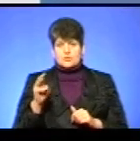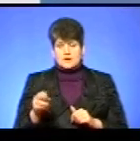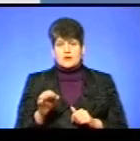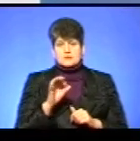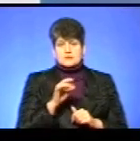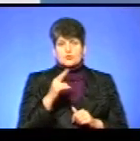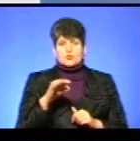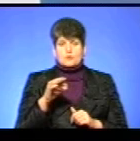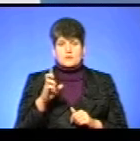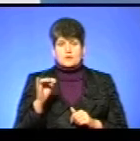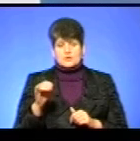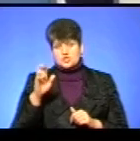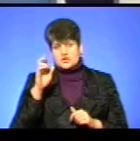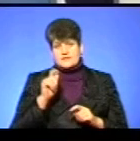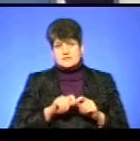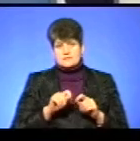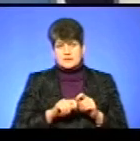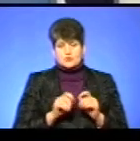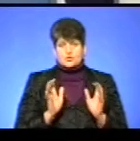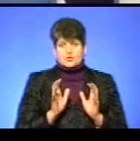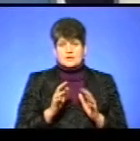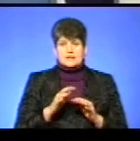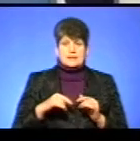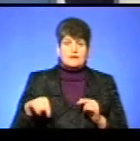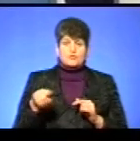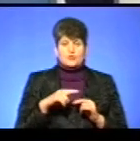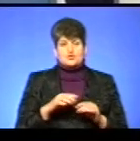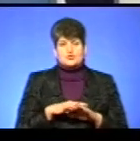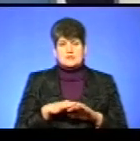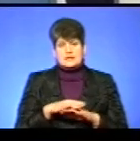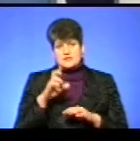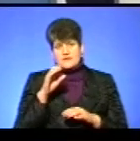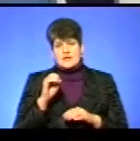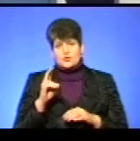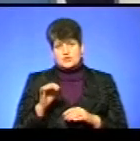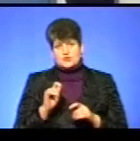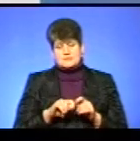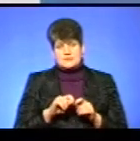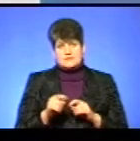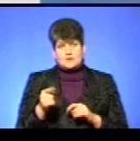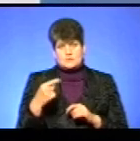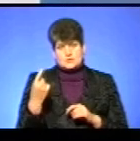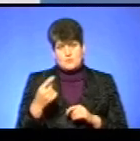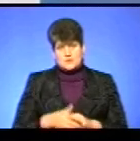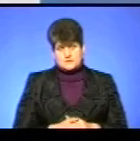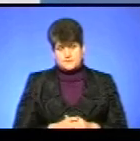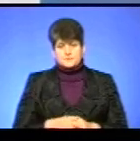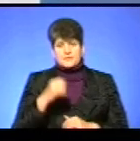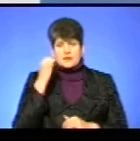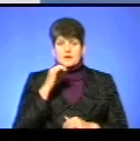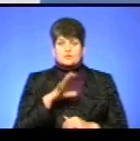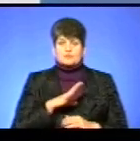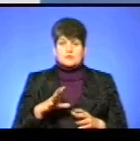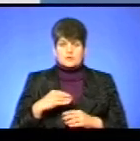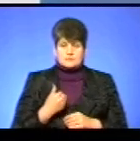Дубинькова, державний інспектор з охорони навколишнього середовища Державної екологічної інспекції в Тернопільській області. Я вам дякую, що були з